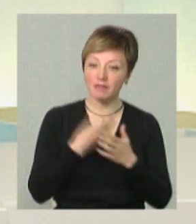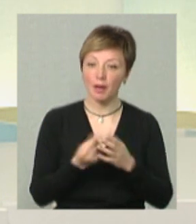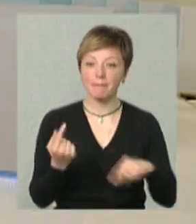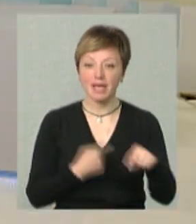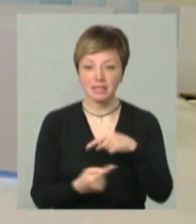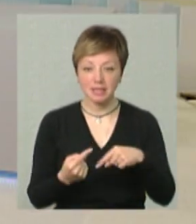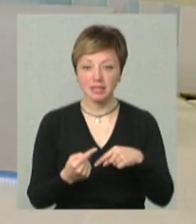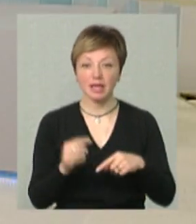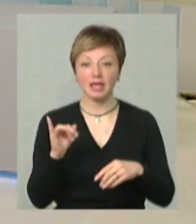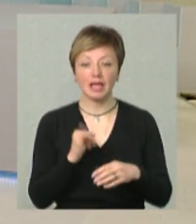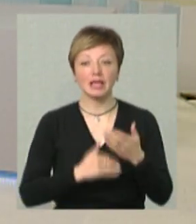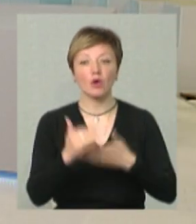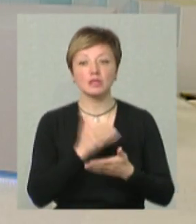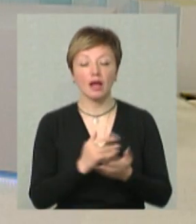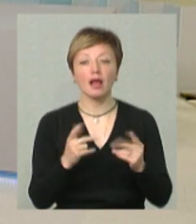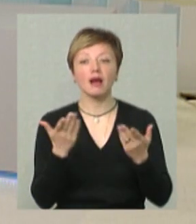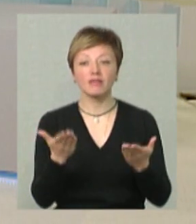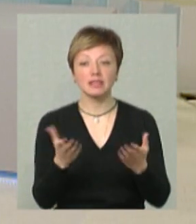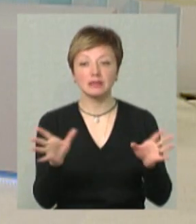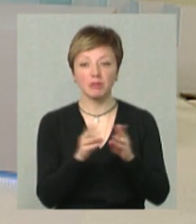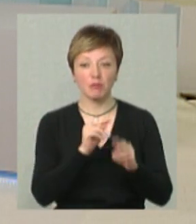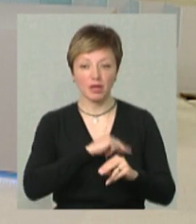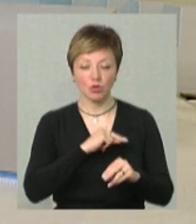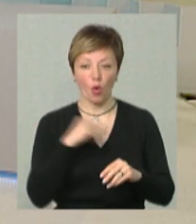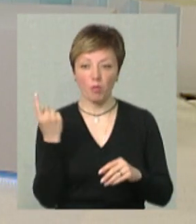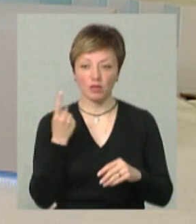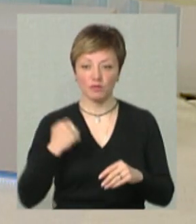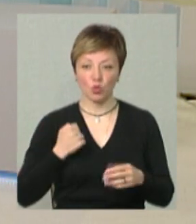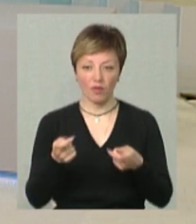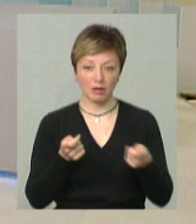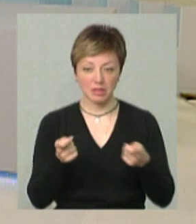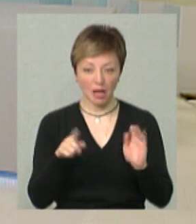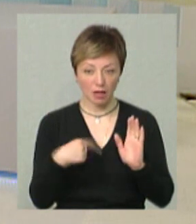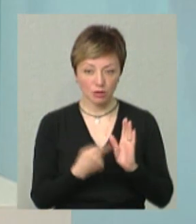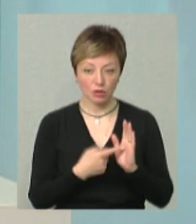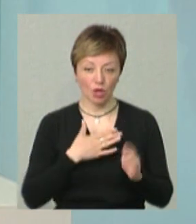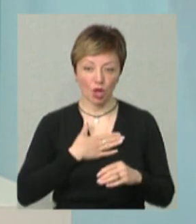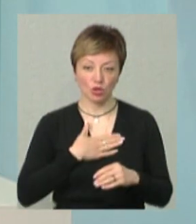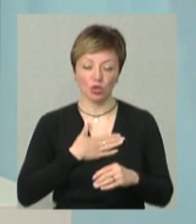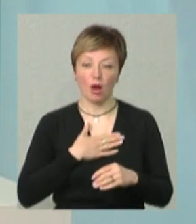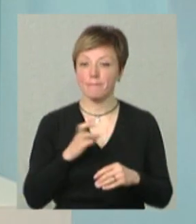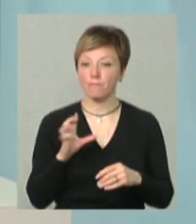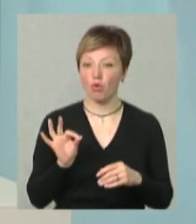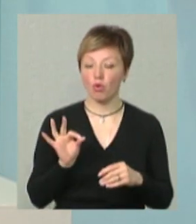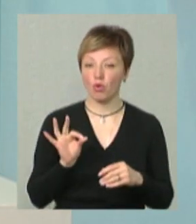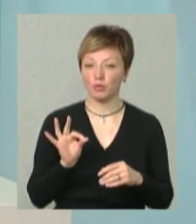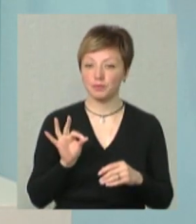бізнес. І наостанок, як ви співпрацюєте з обласною військовою адміністрацією нашою, бо